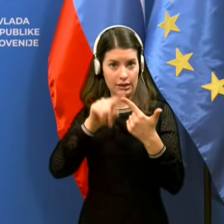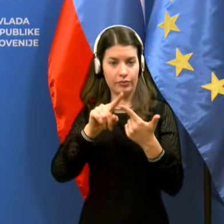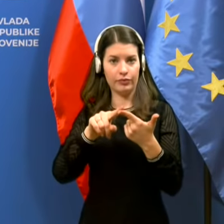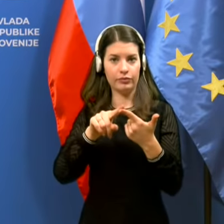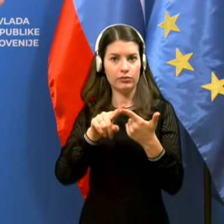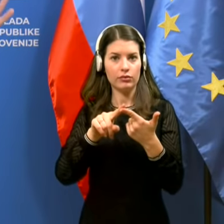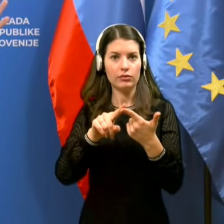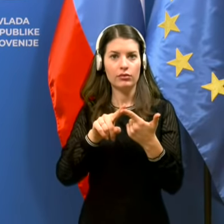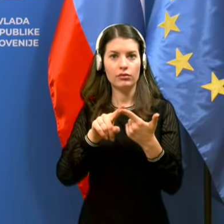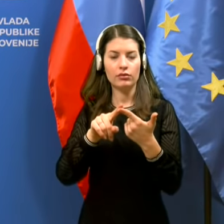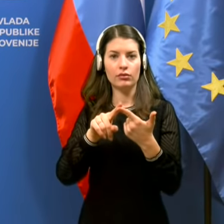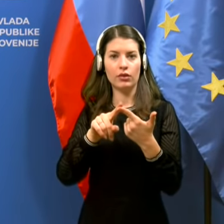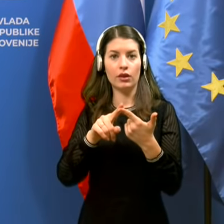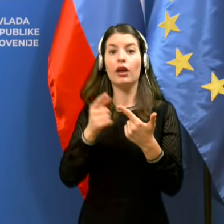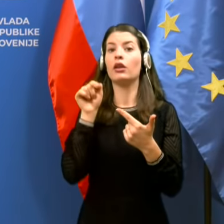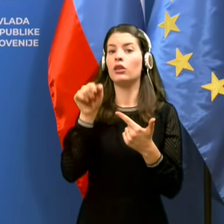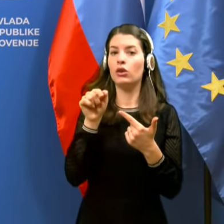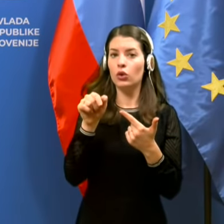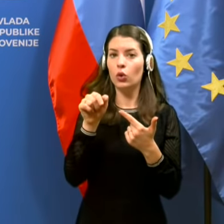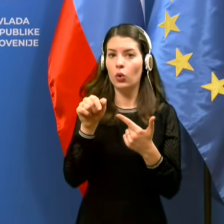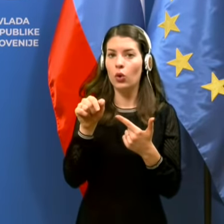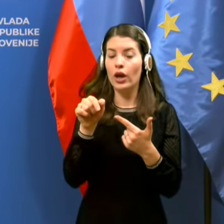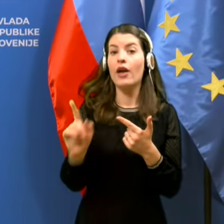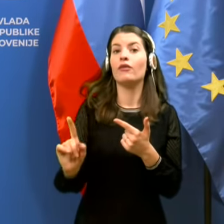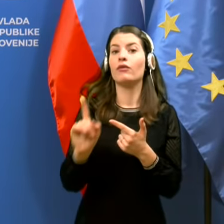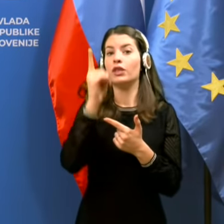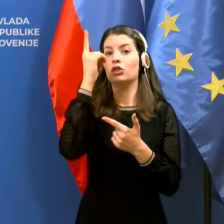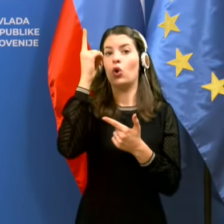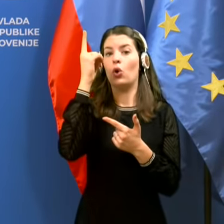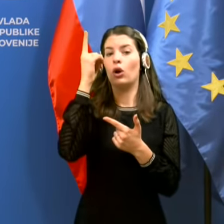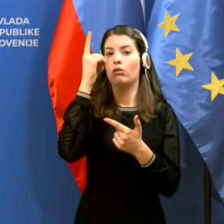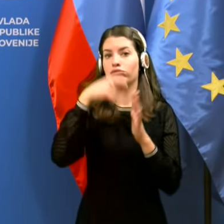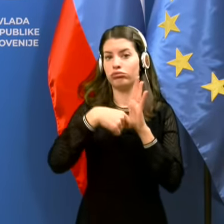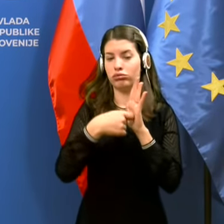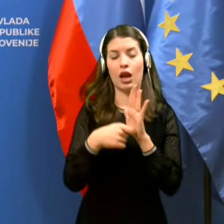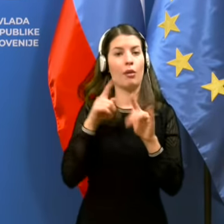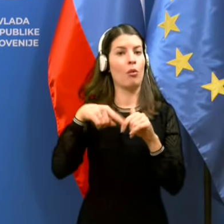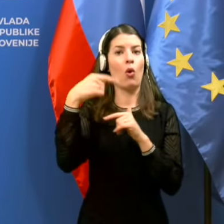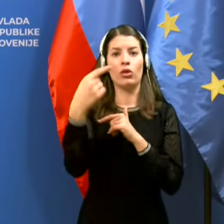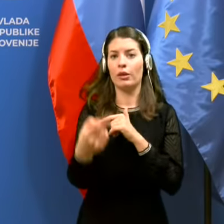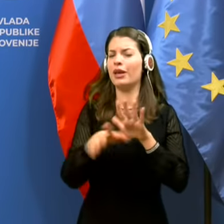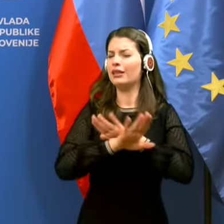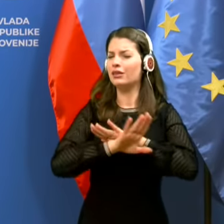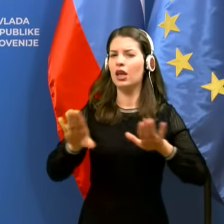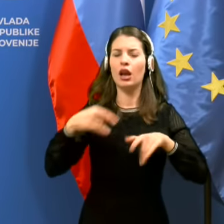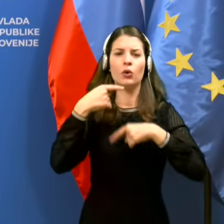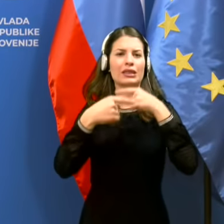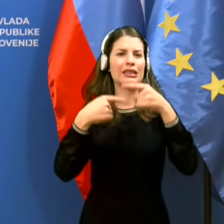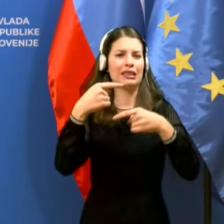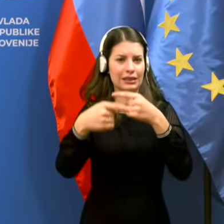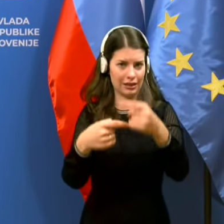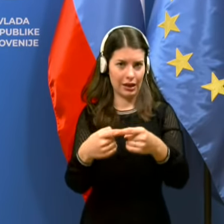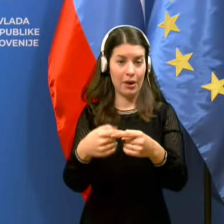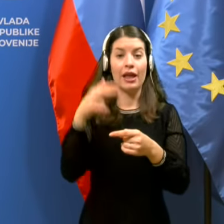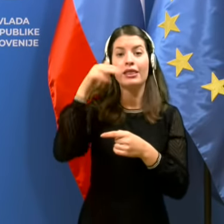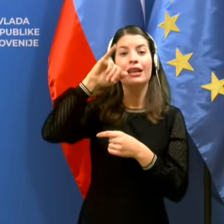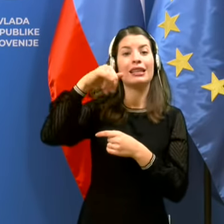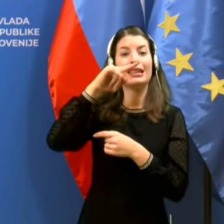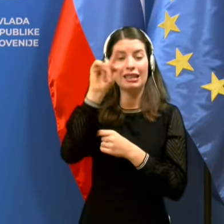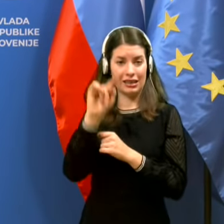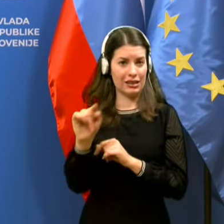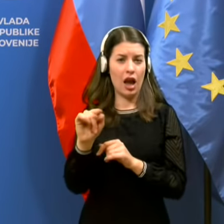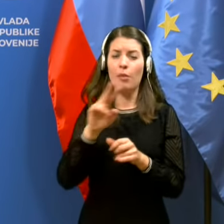in da se deluje v območju visoke prevalence, cel sistem protokola ECDC in NJZ-a,